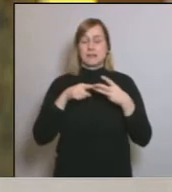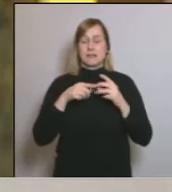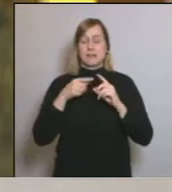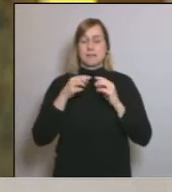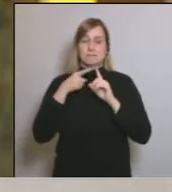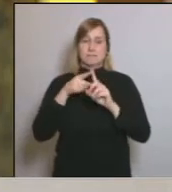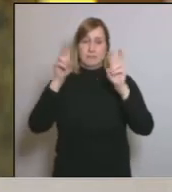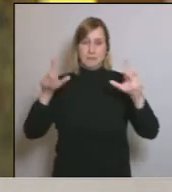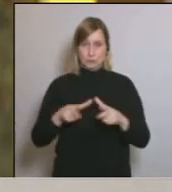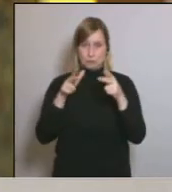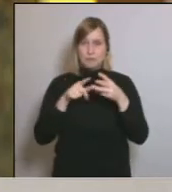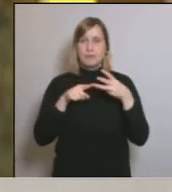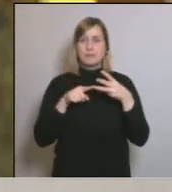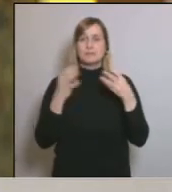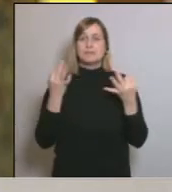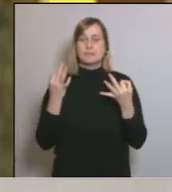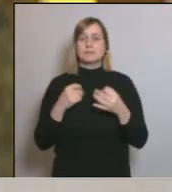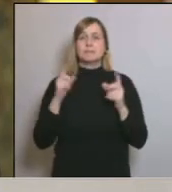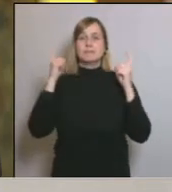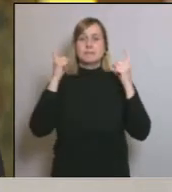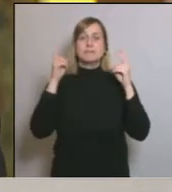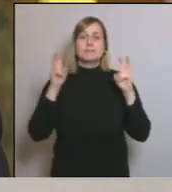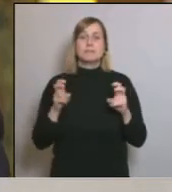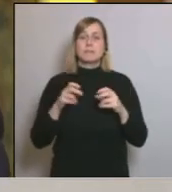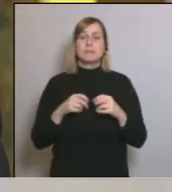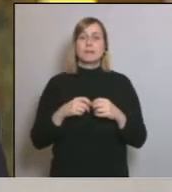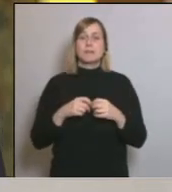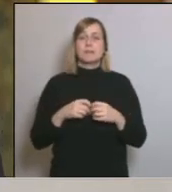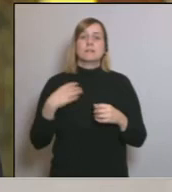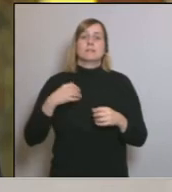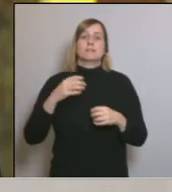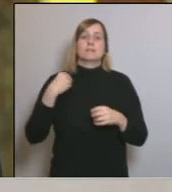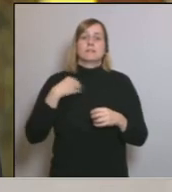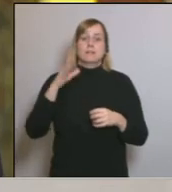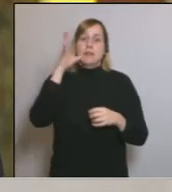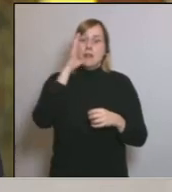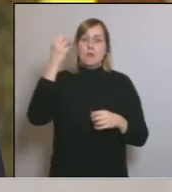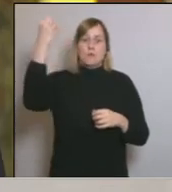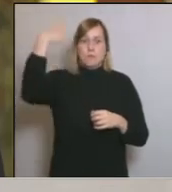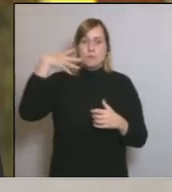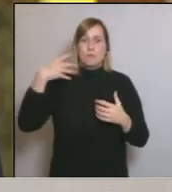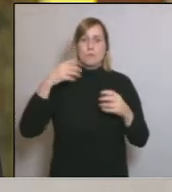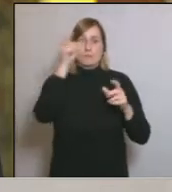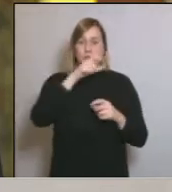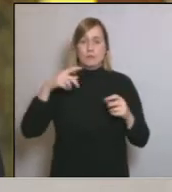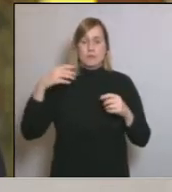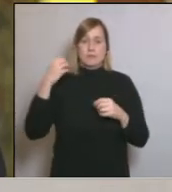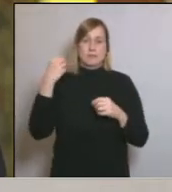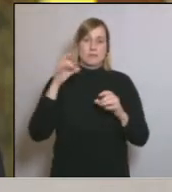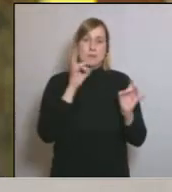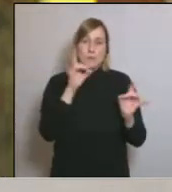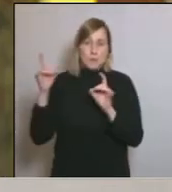seria allargar la impossibilitat de tallar subministraments per a persones vulnerables i ampliar els supòsits de